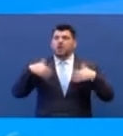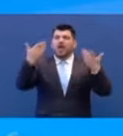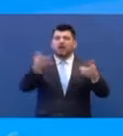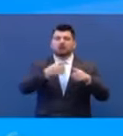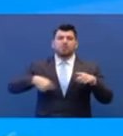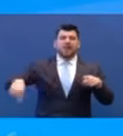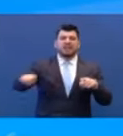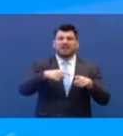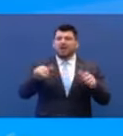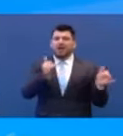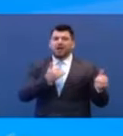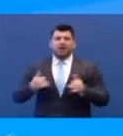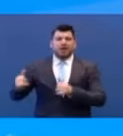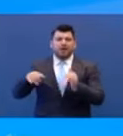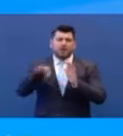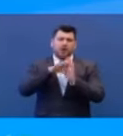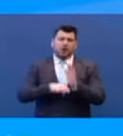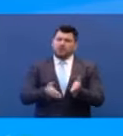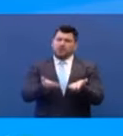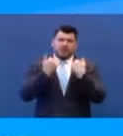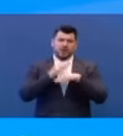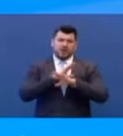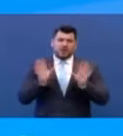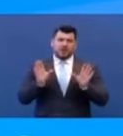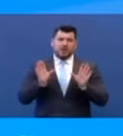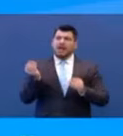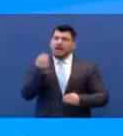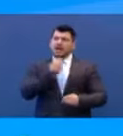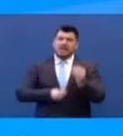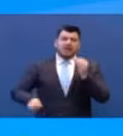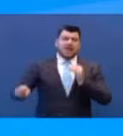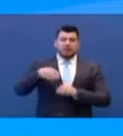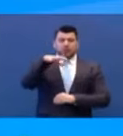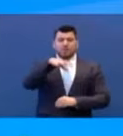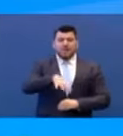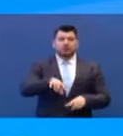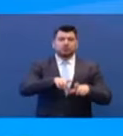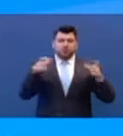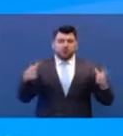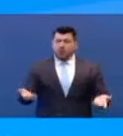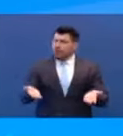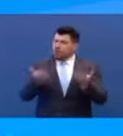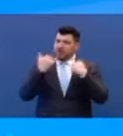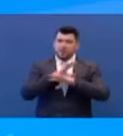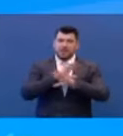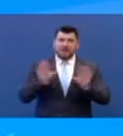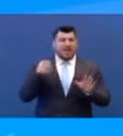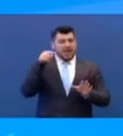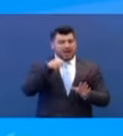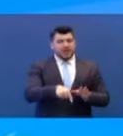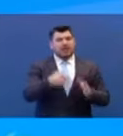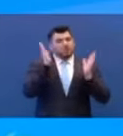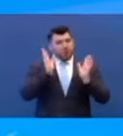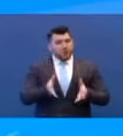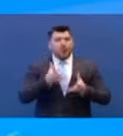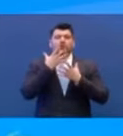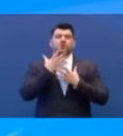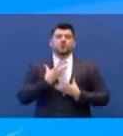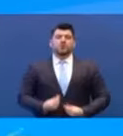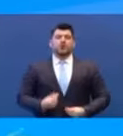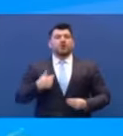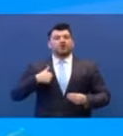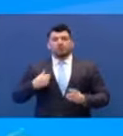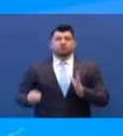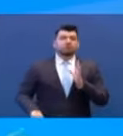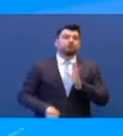χωρίς κανόνες. Δεν υπάρχει καλύτερο μέρος από το σχολείο για να προσαρμοστούν και να συνηθίσουν τα παιδιά στη νέα